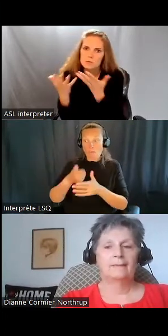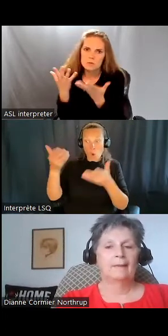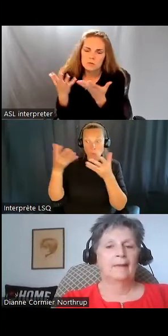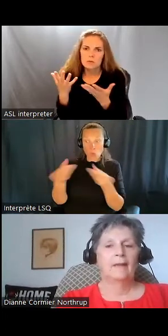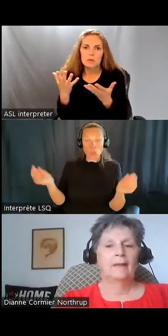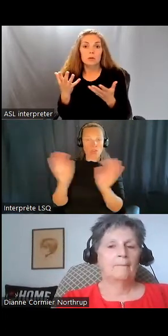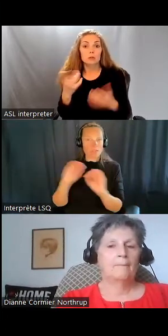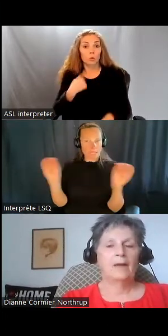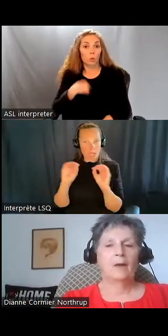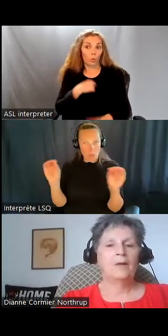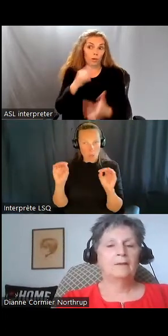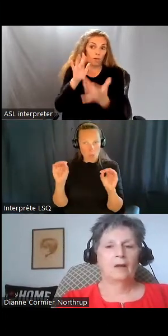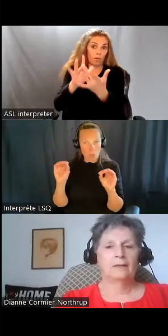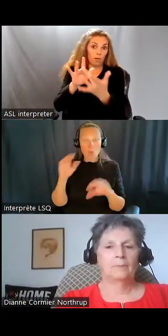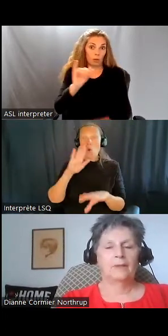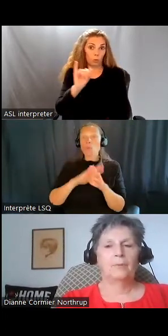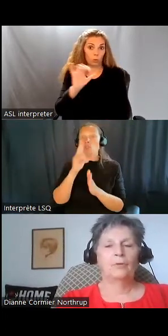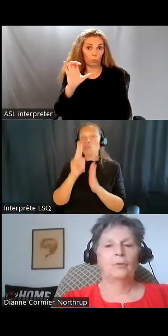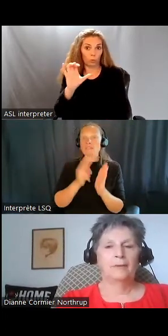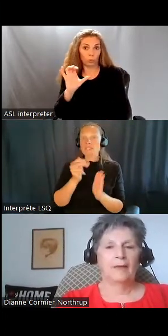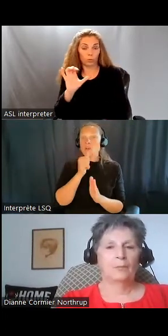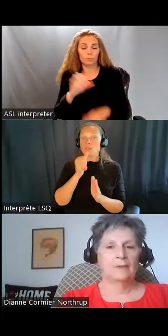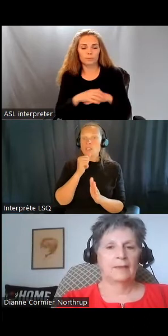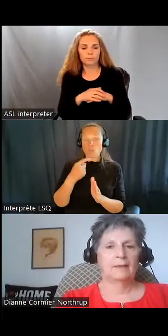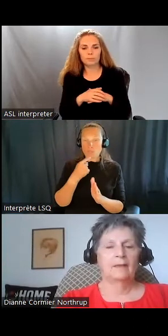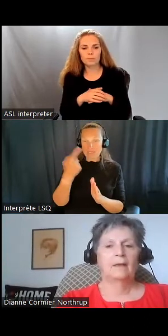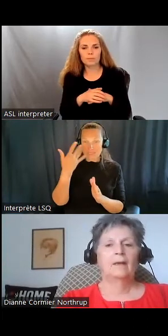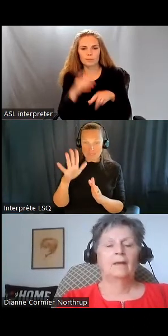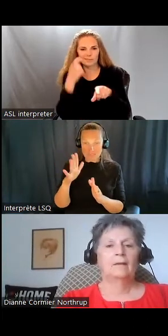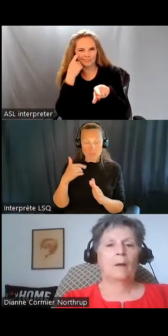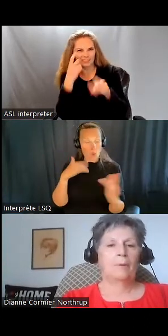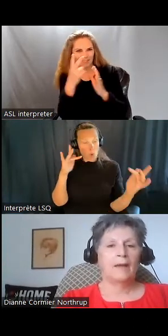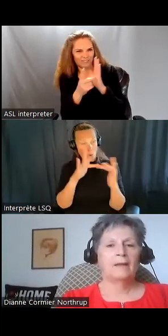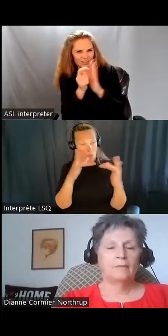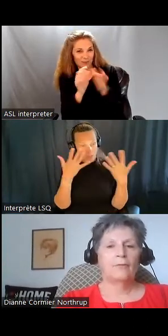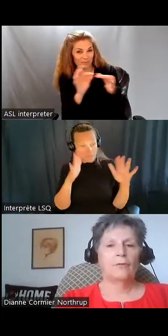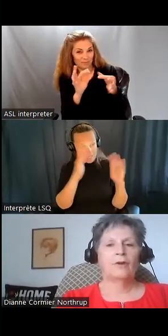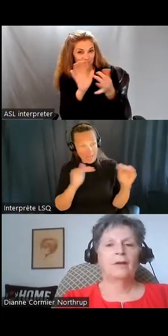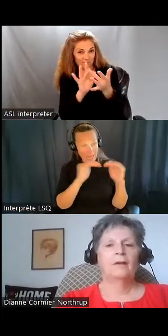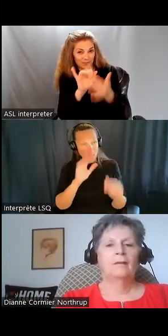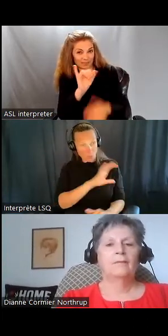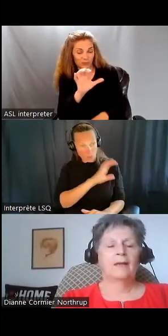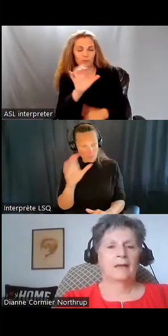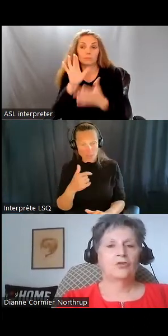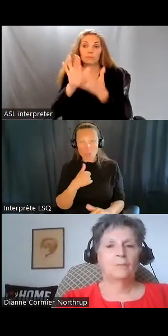on a contacté Inclusion Canada et je veux parler un petit peu de cette expérience.